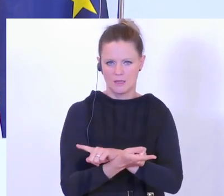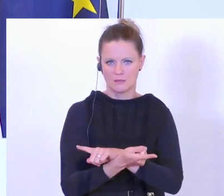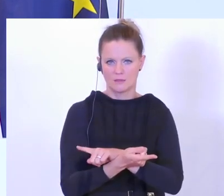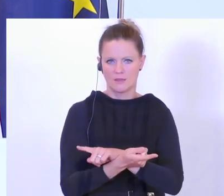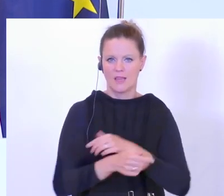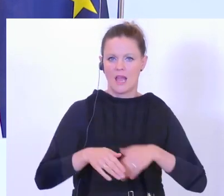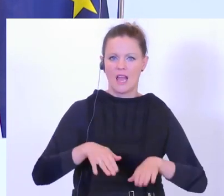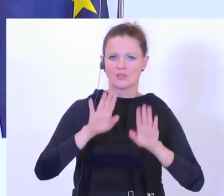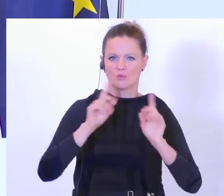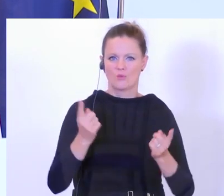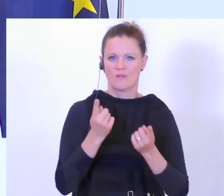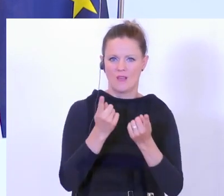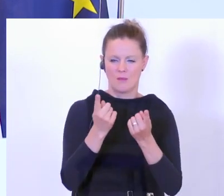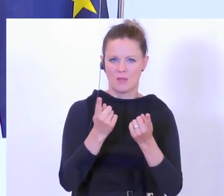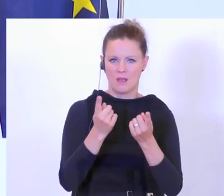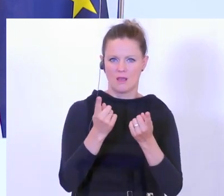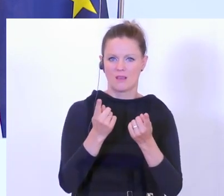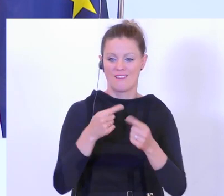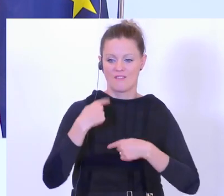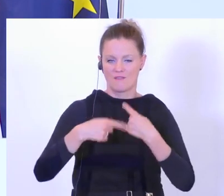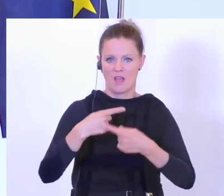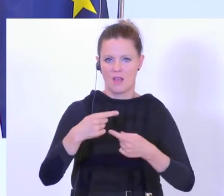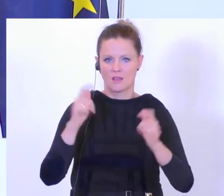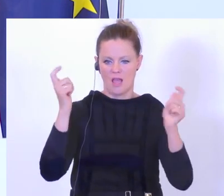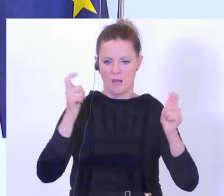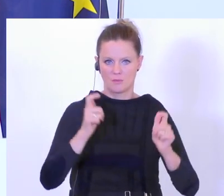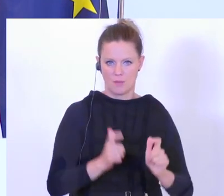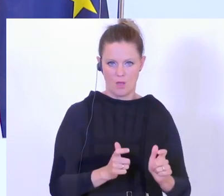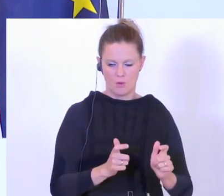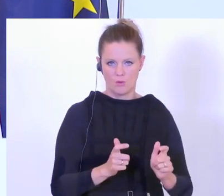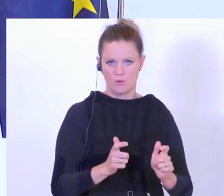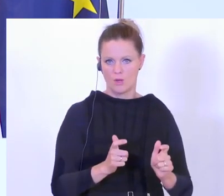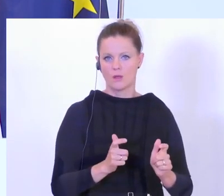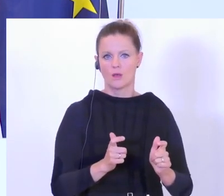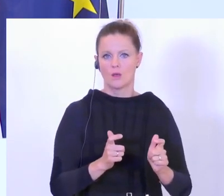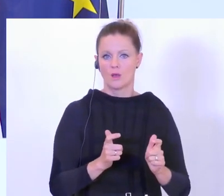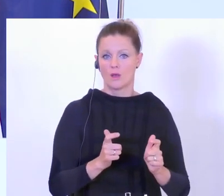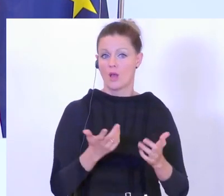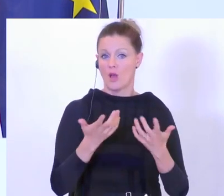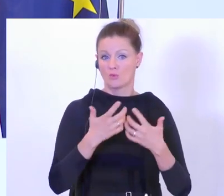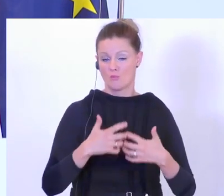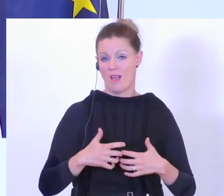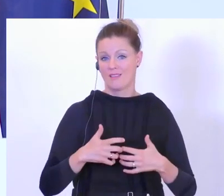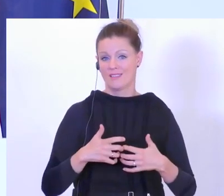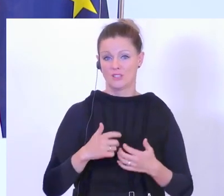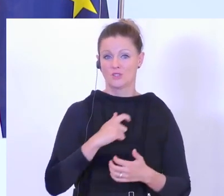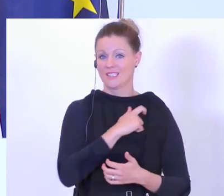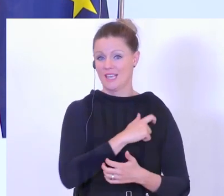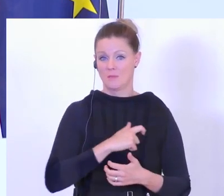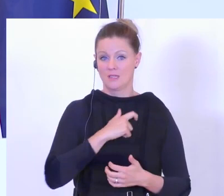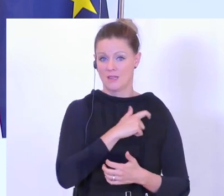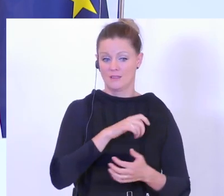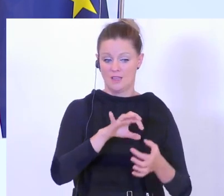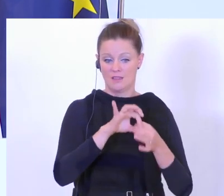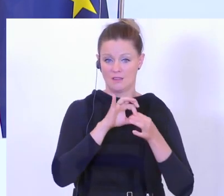des Asylwerberstocks, also dieser Verfahren, natürlich auch die Kriminalität, die durch